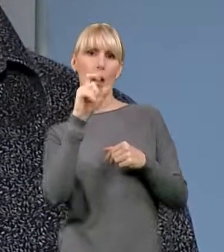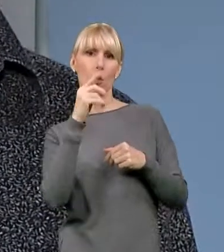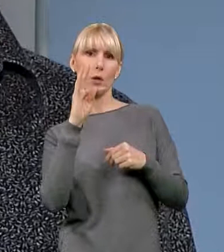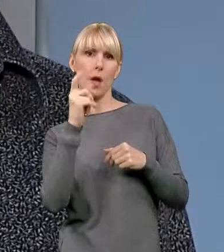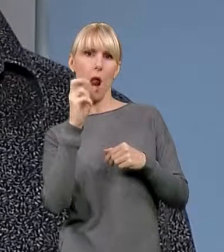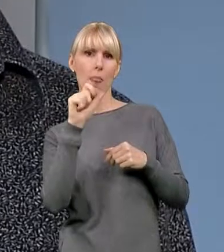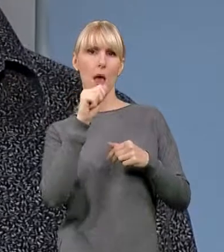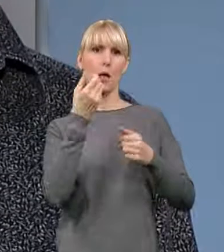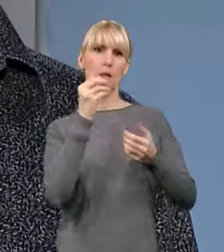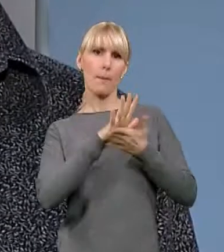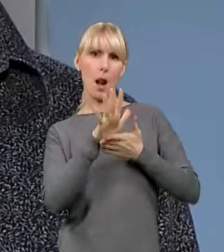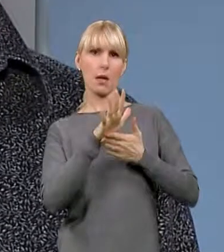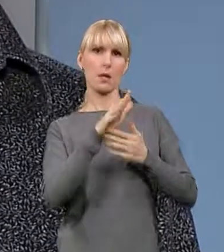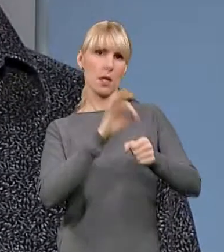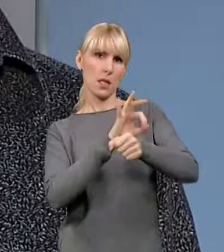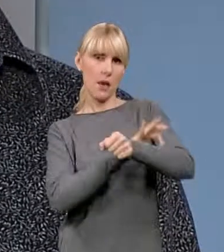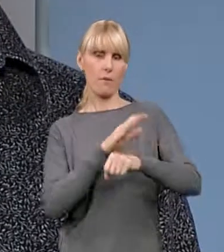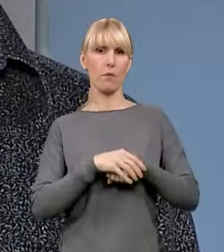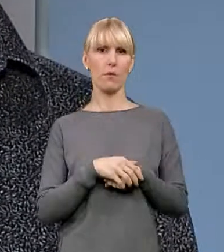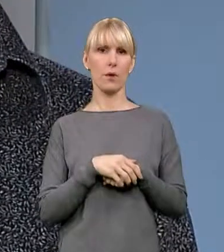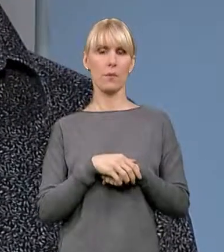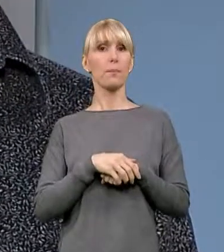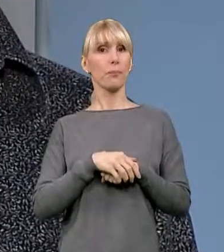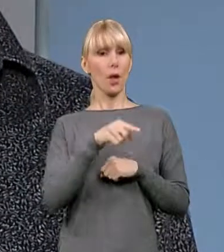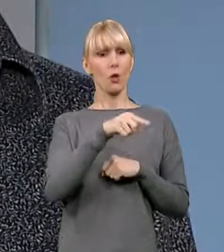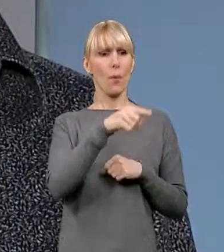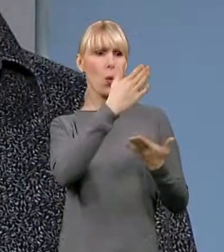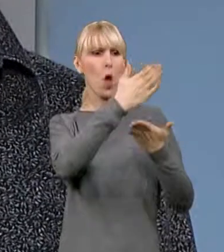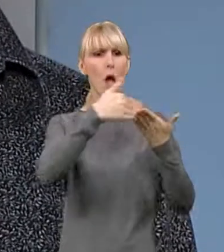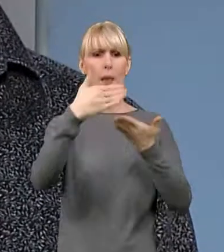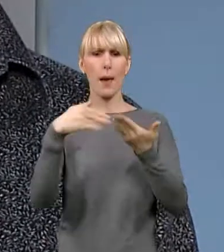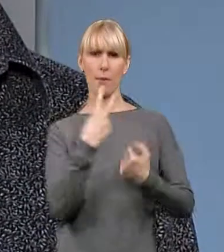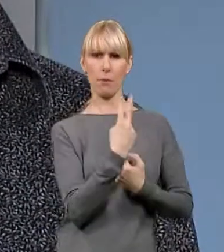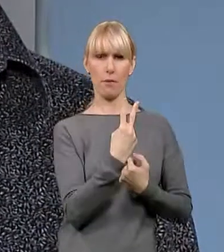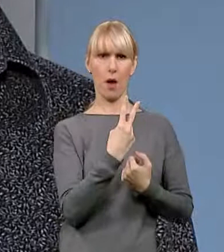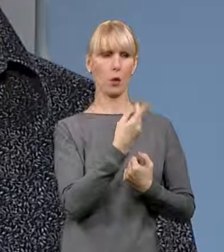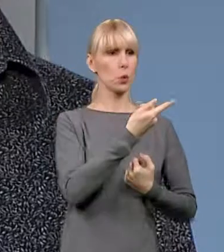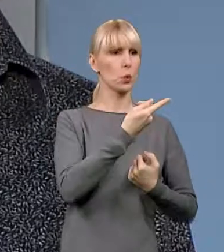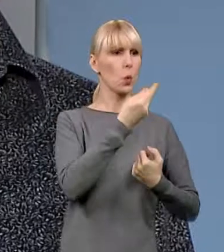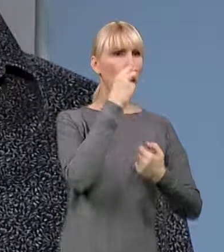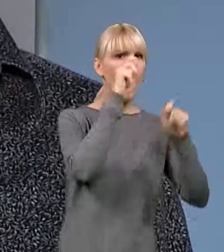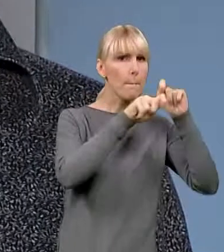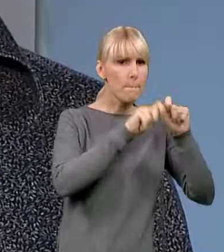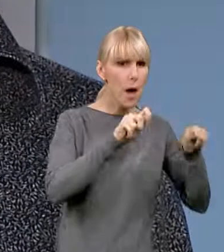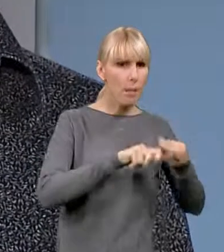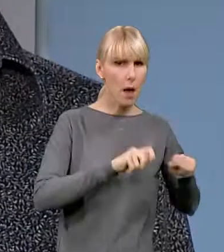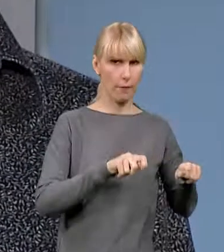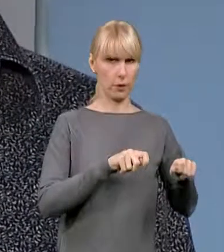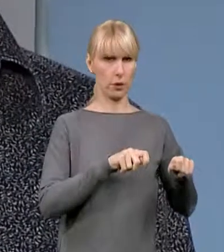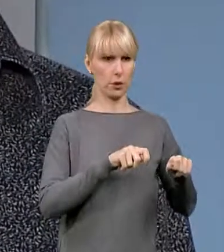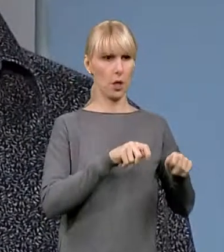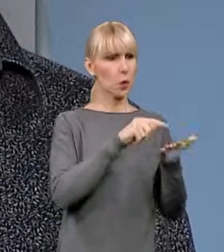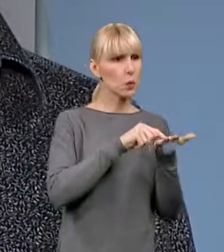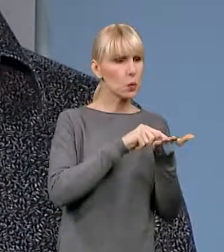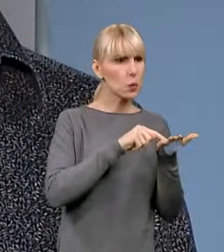dwóch etapów tak naprawdę. Pierwszy etap to był taki etap badawczo-rozwojowy, który polegał na opracowaniu technologii i samej